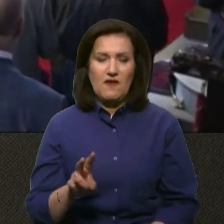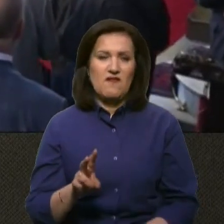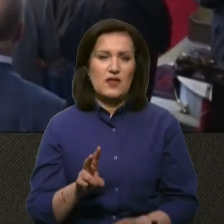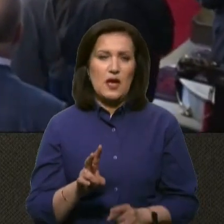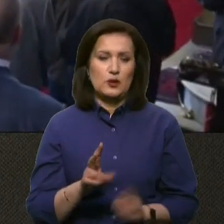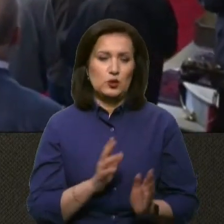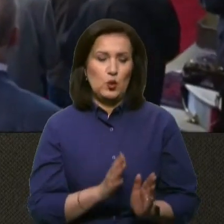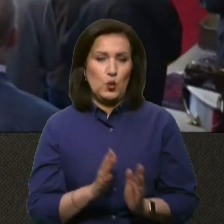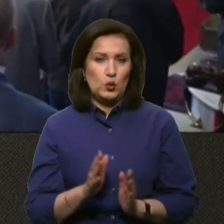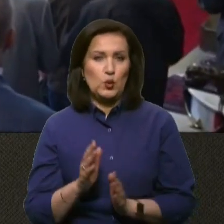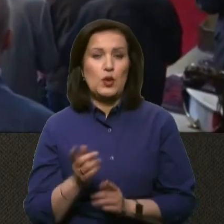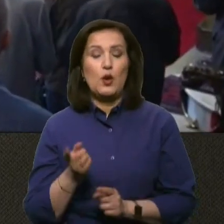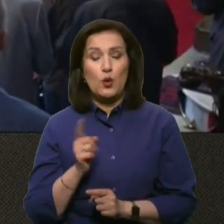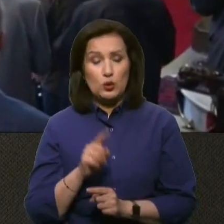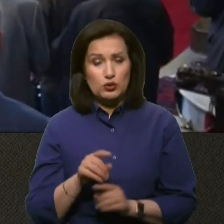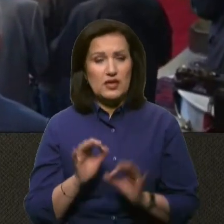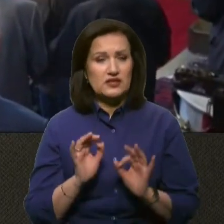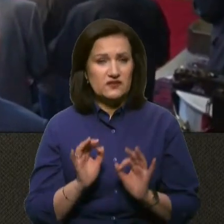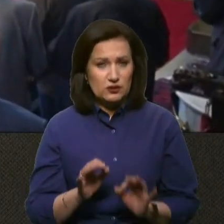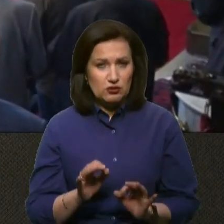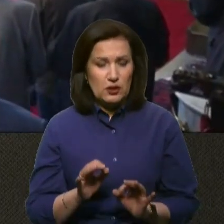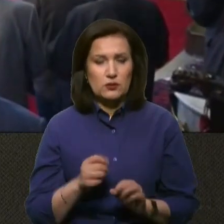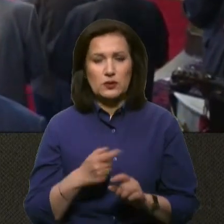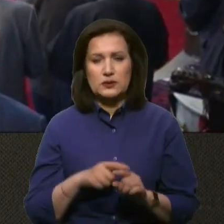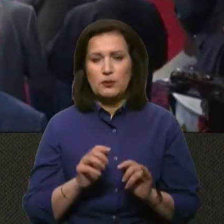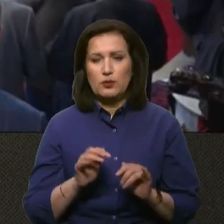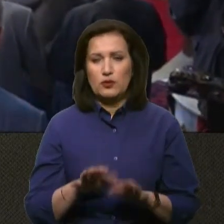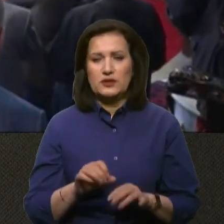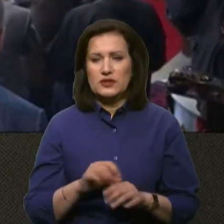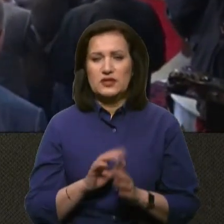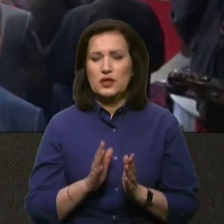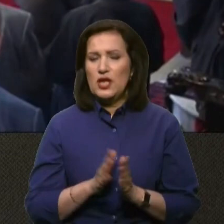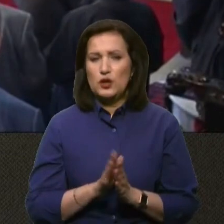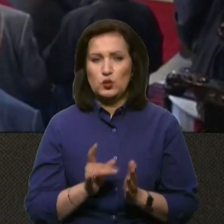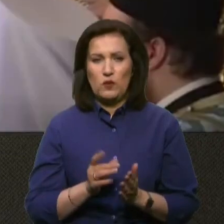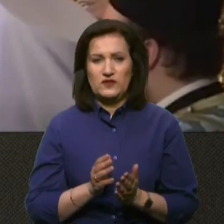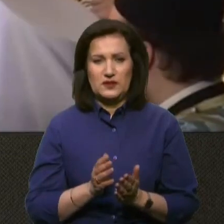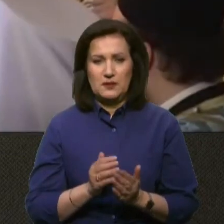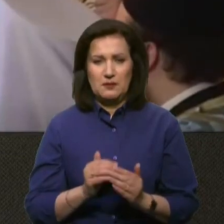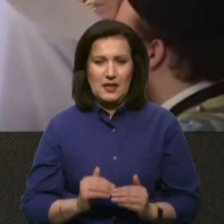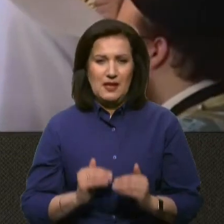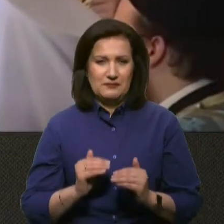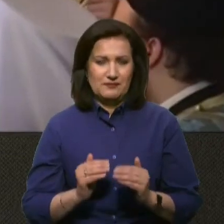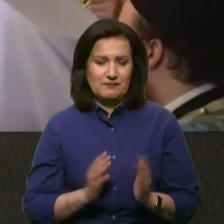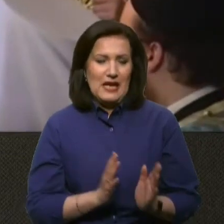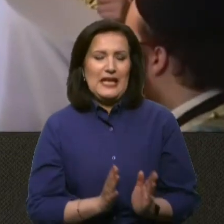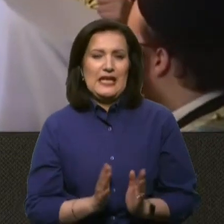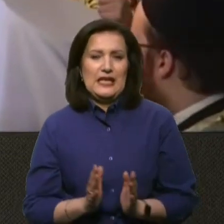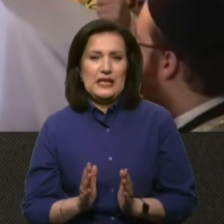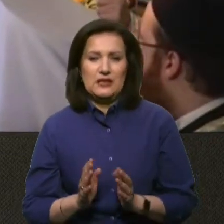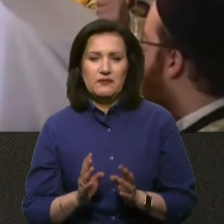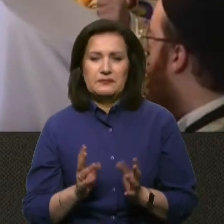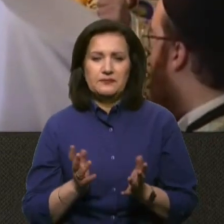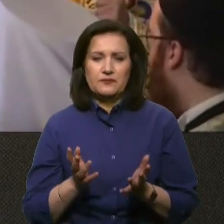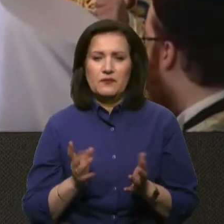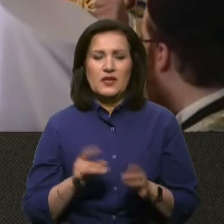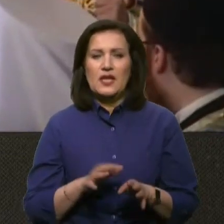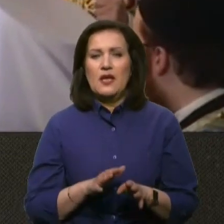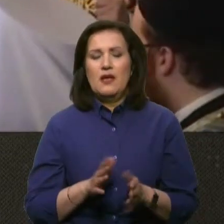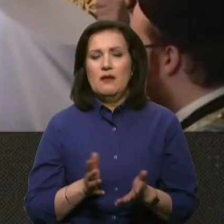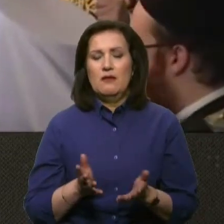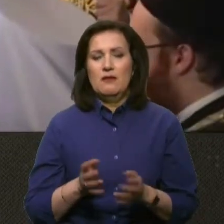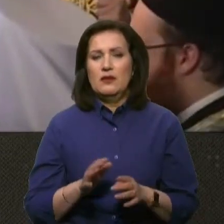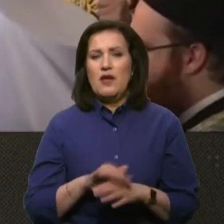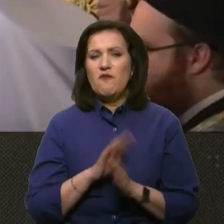церковна структура, хоча, звичайно, цей процес не зовсім лінійний і не в повній